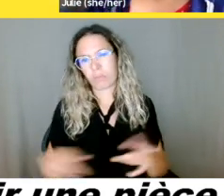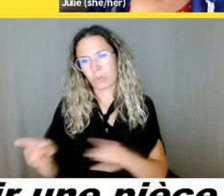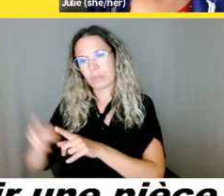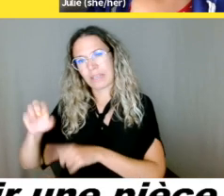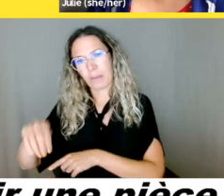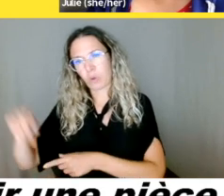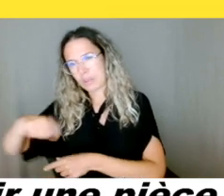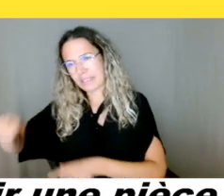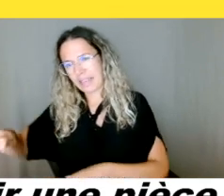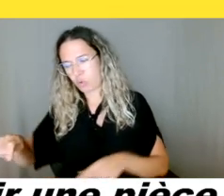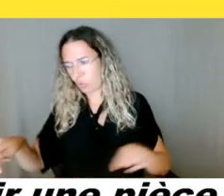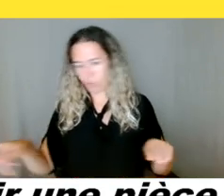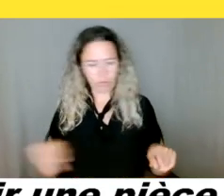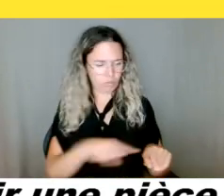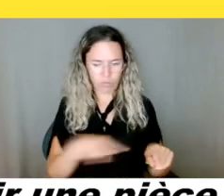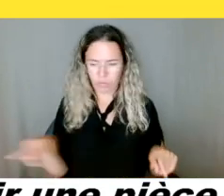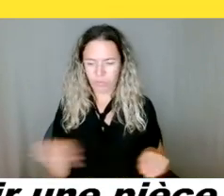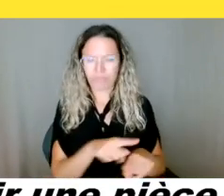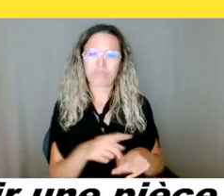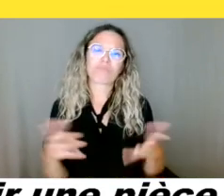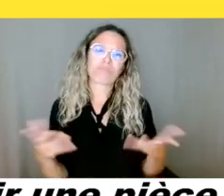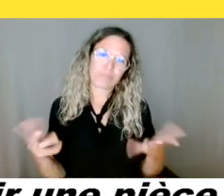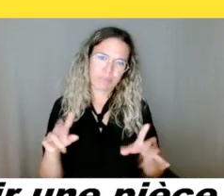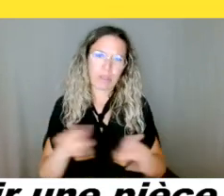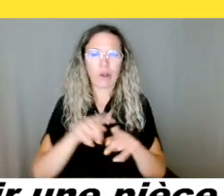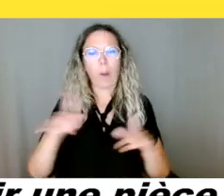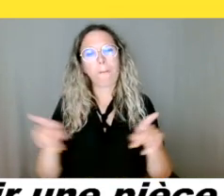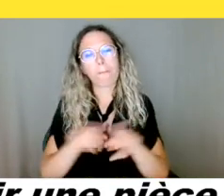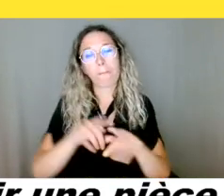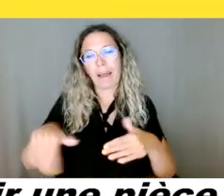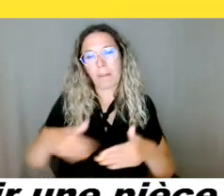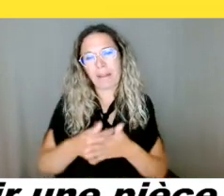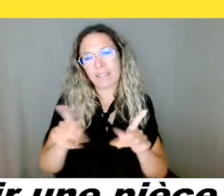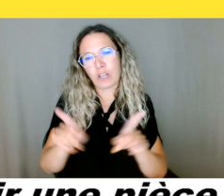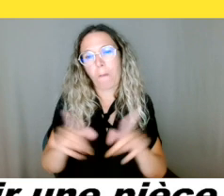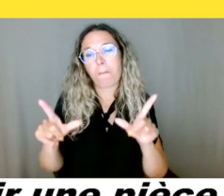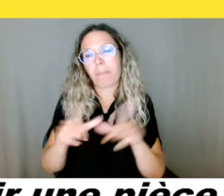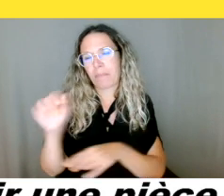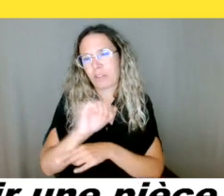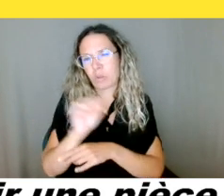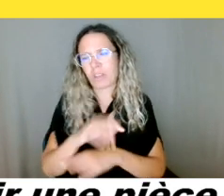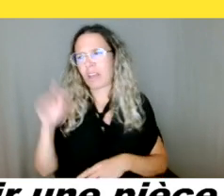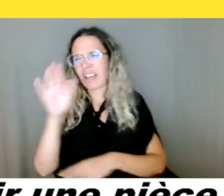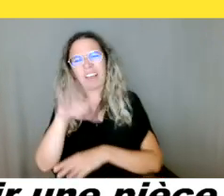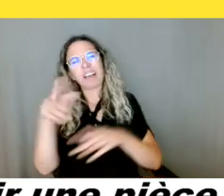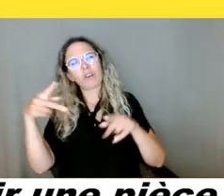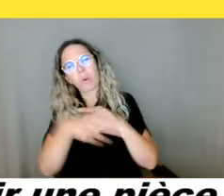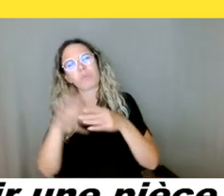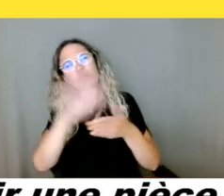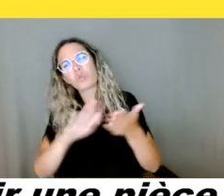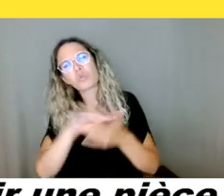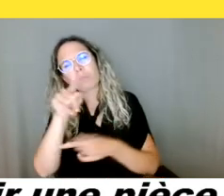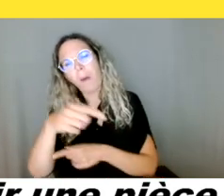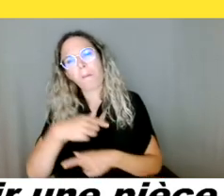si jamais... OK, mais excuse-moi, moi, je n jamais reçu cette petite carte mauve-là. Je n jamais eu ça puis pourtant, j'ai une